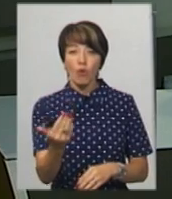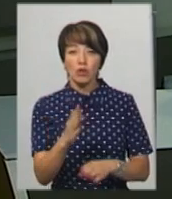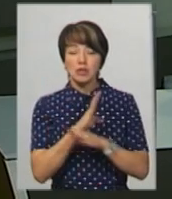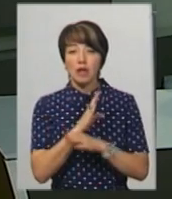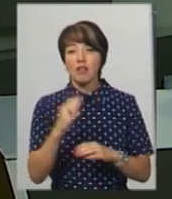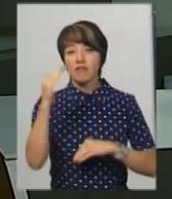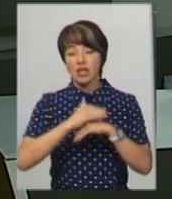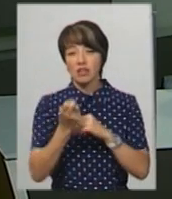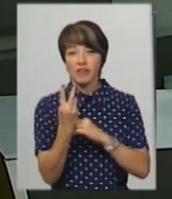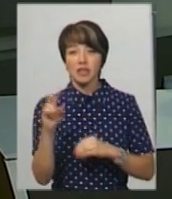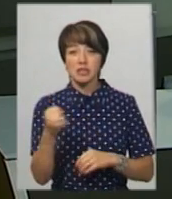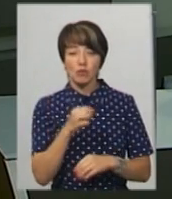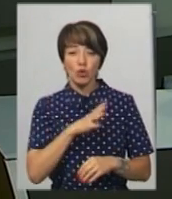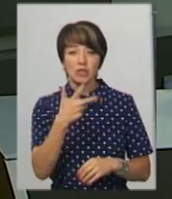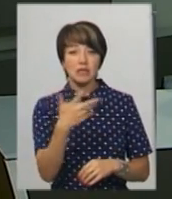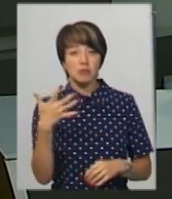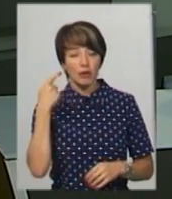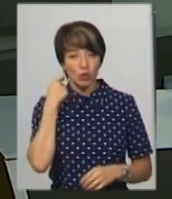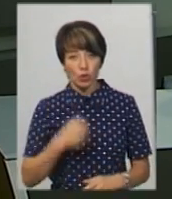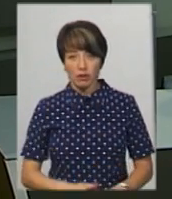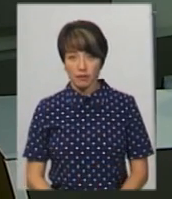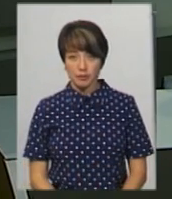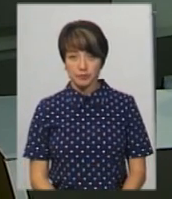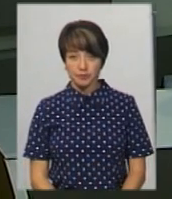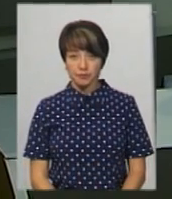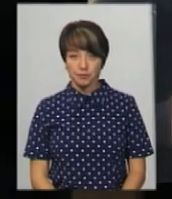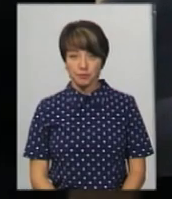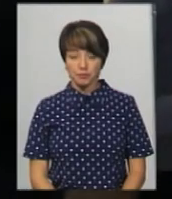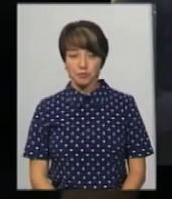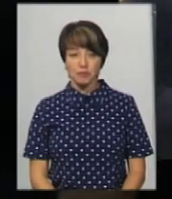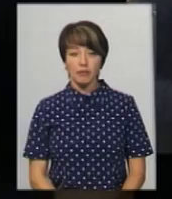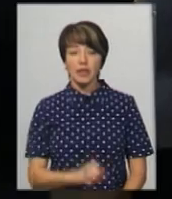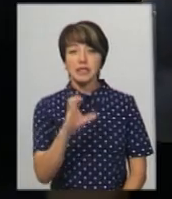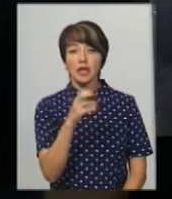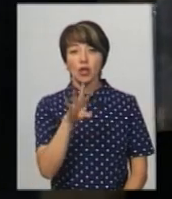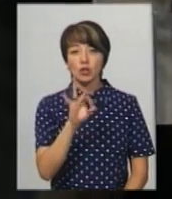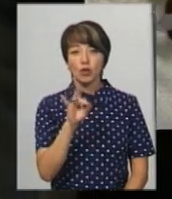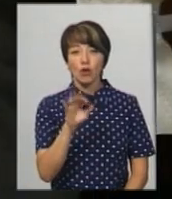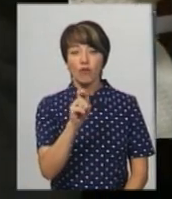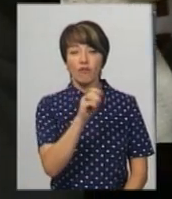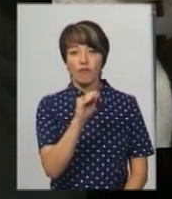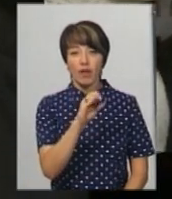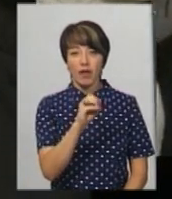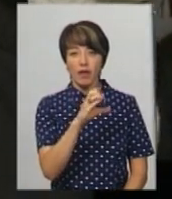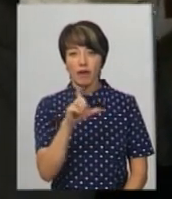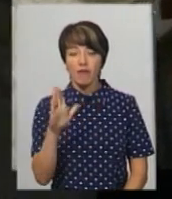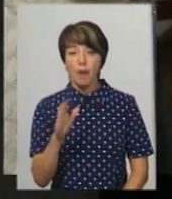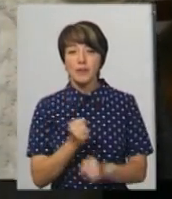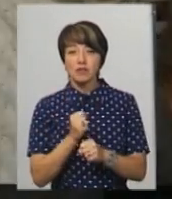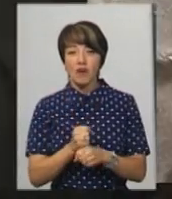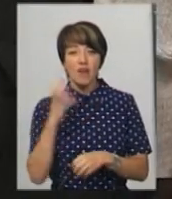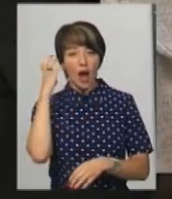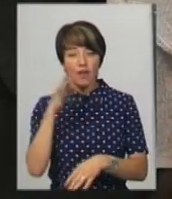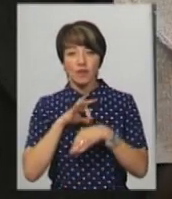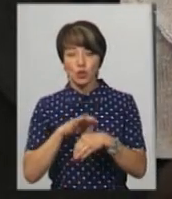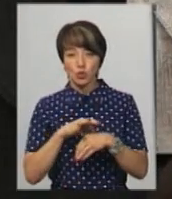12 серпня. Сергію було 35 років. Сергій Дорофієв 14 років, працював радіоподілля, нині